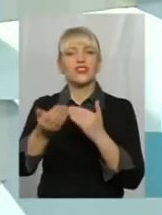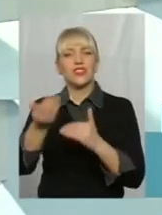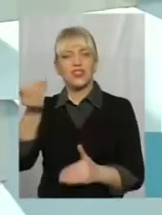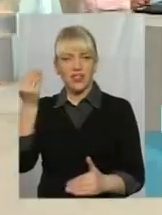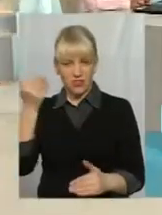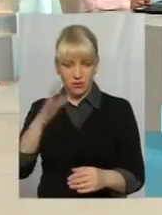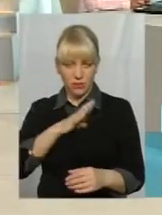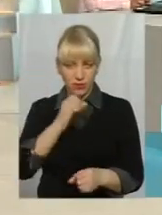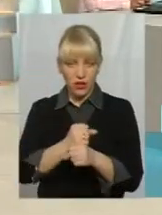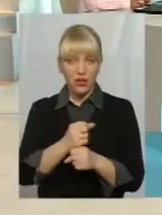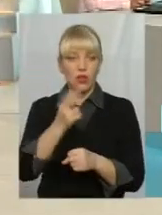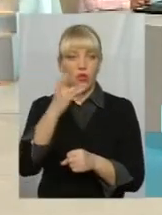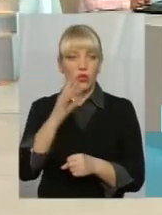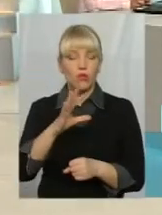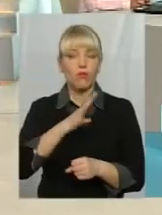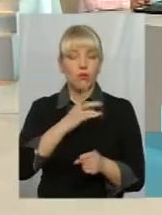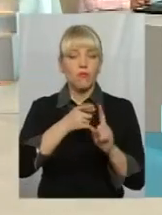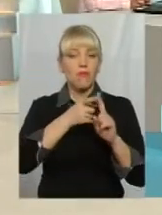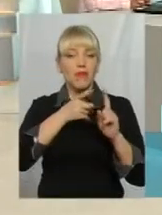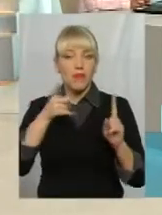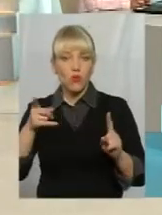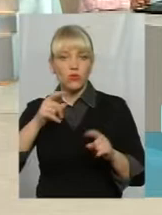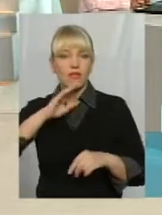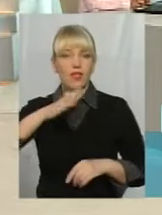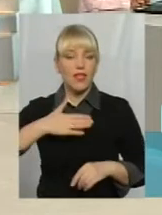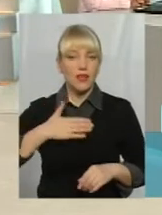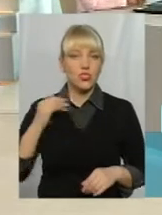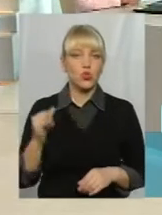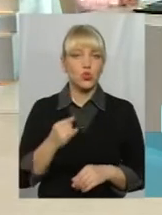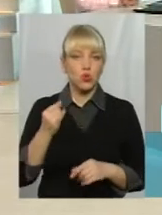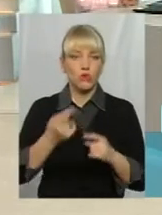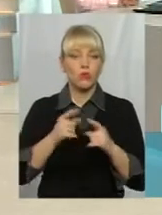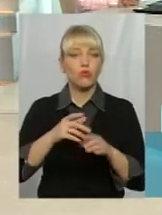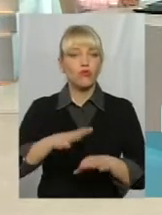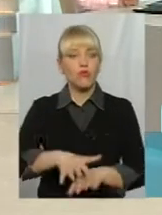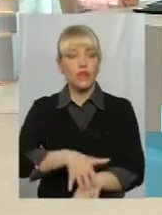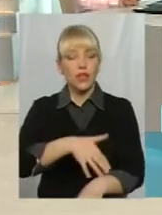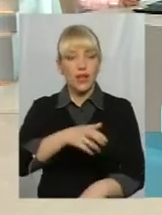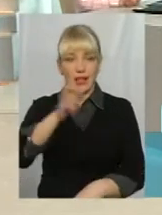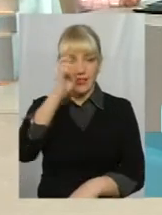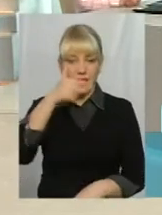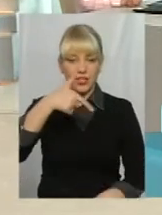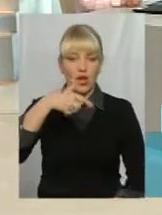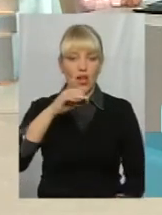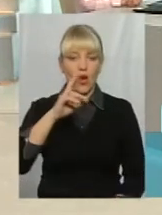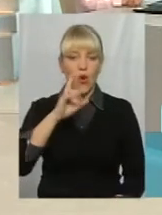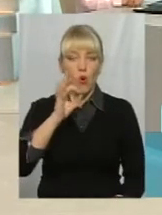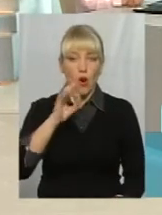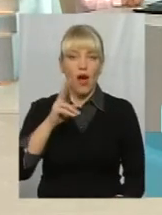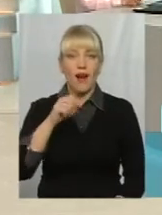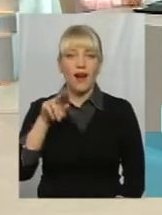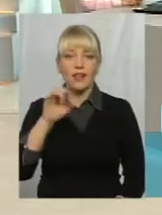попередників. Але був період в нашій історії, і він був довгий, коли Держгеокадастер роздавав і пасовище, і не